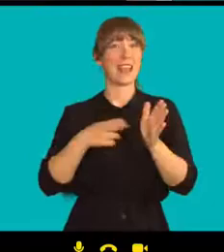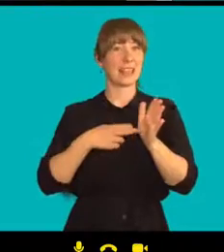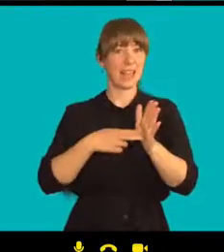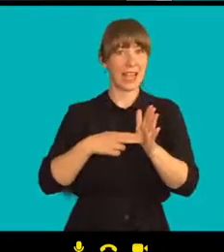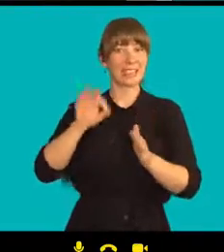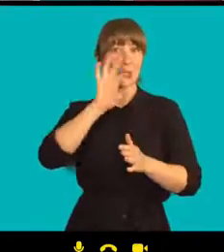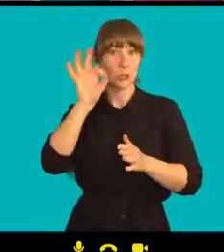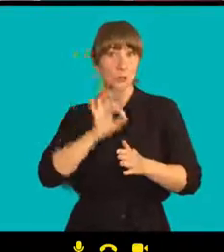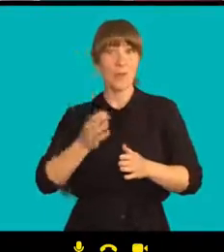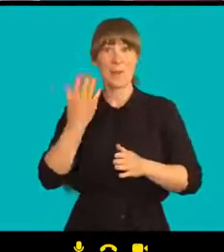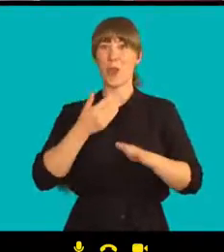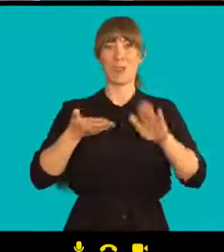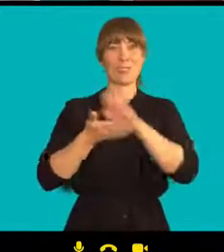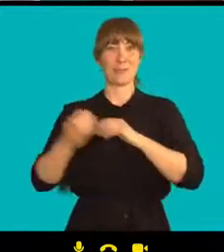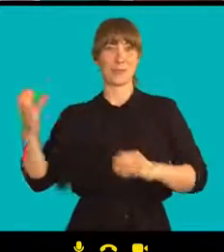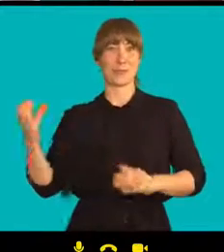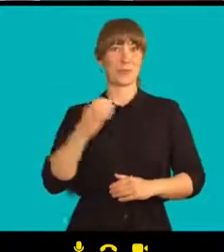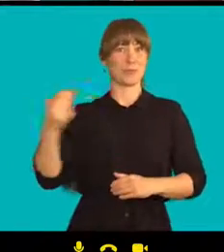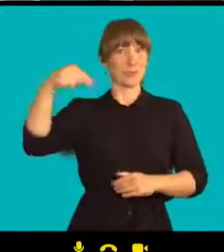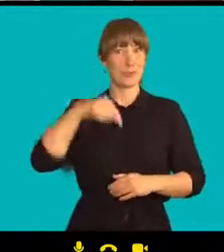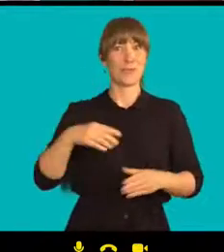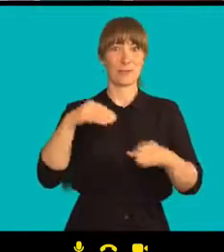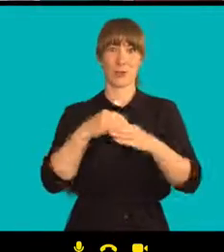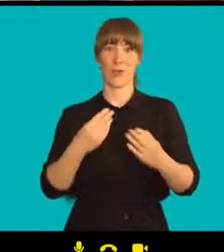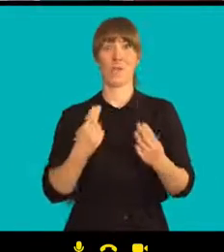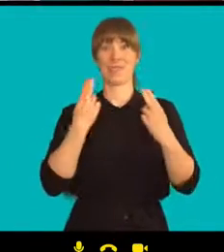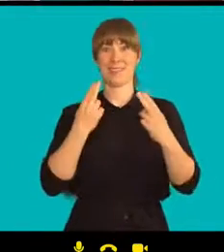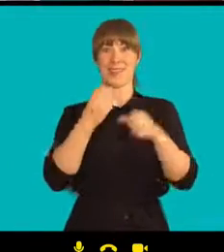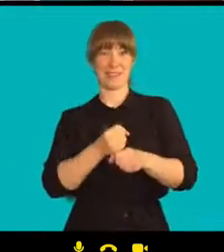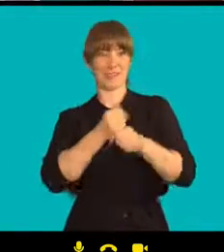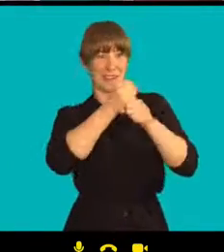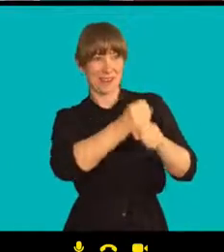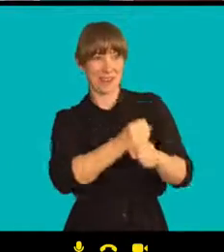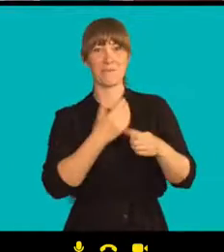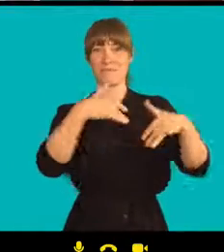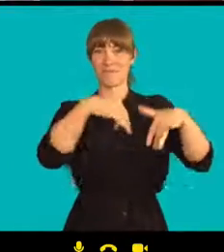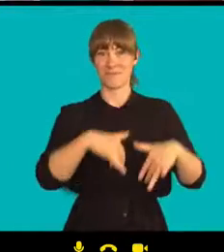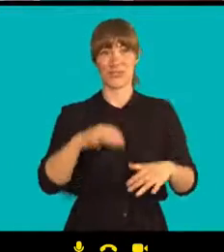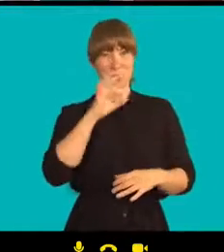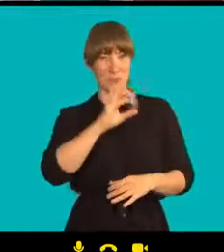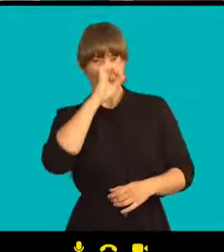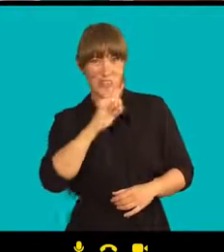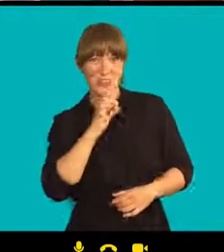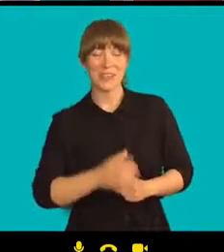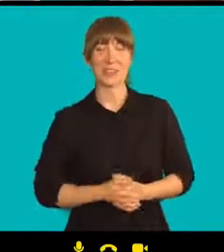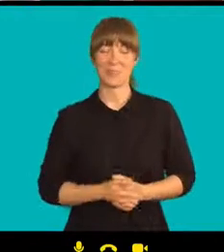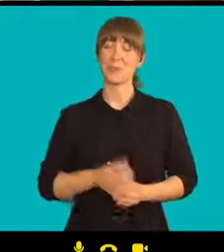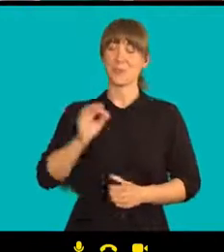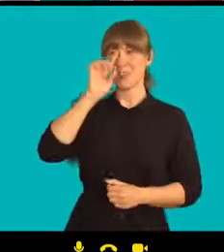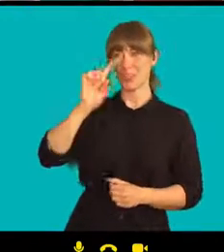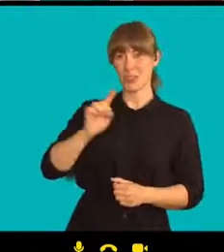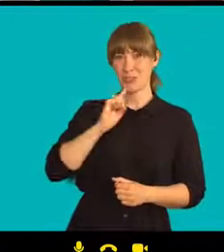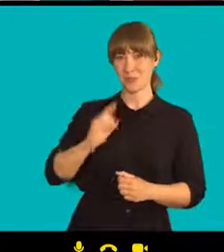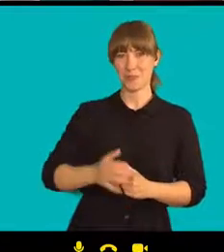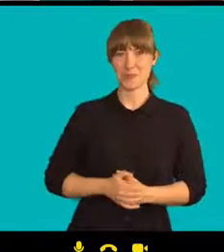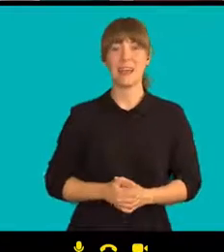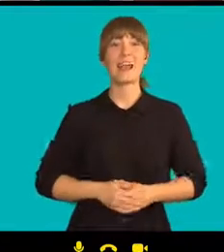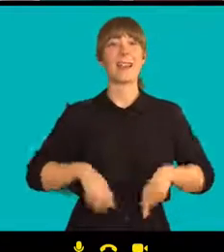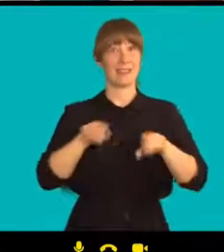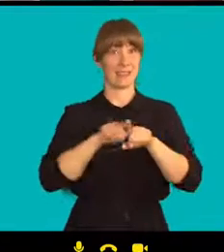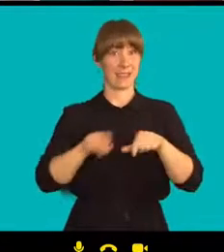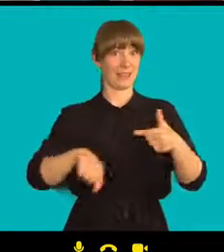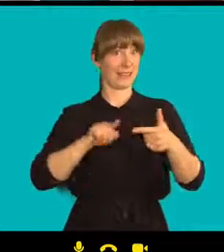za své zadržované kolegy cenu homo hominy. Dobrý večer, přeju. Dobrý večer. A ve studiu je